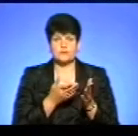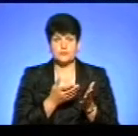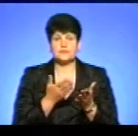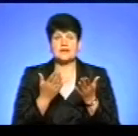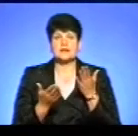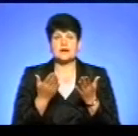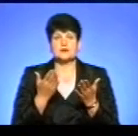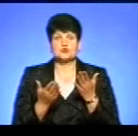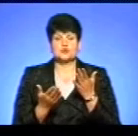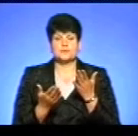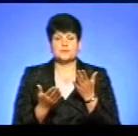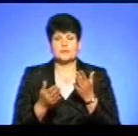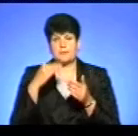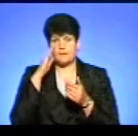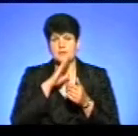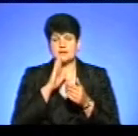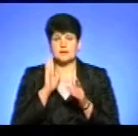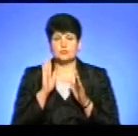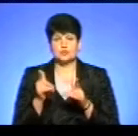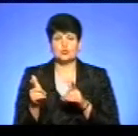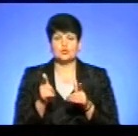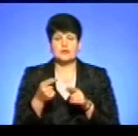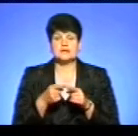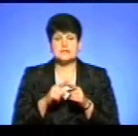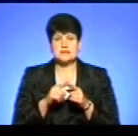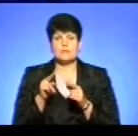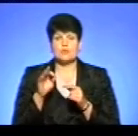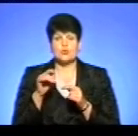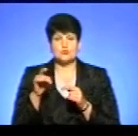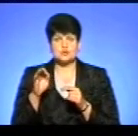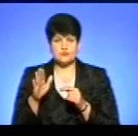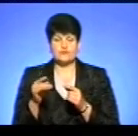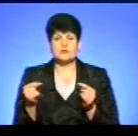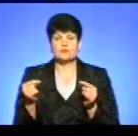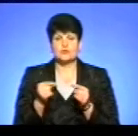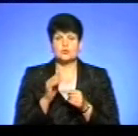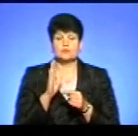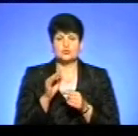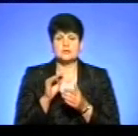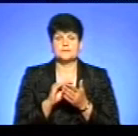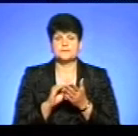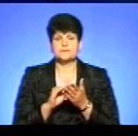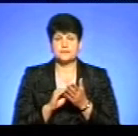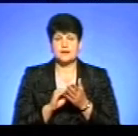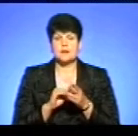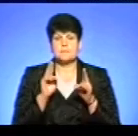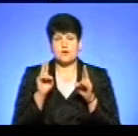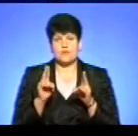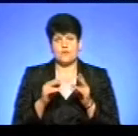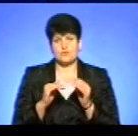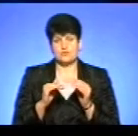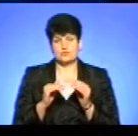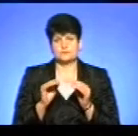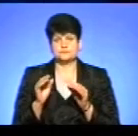якщо батьки будуть готувати такий позов, відповідно, що він буде врегульований у правовому полі.